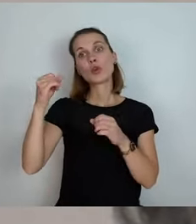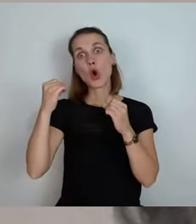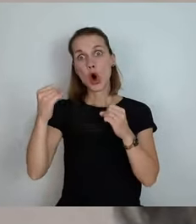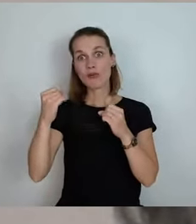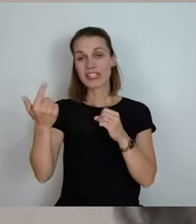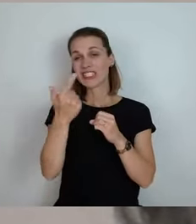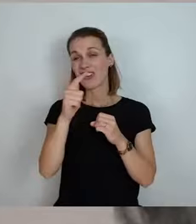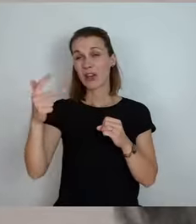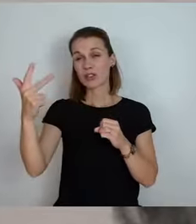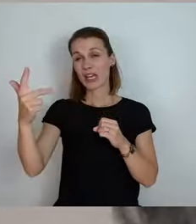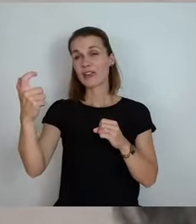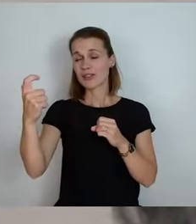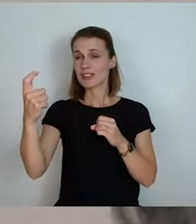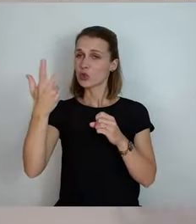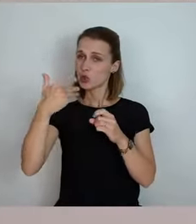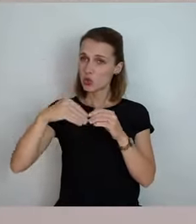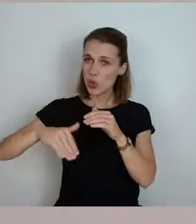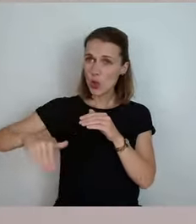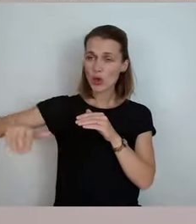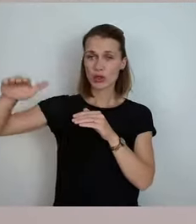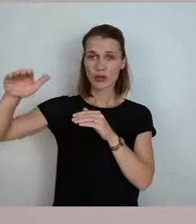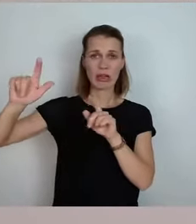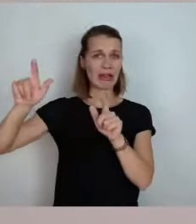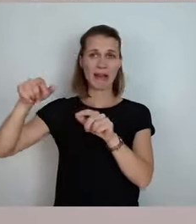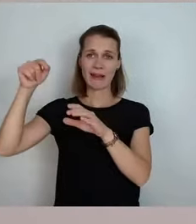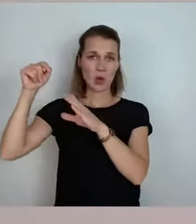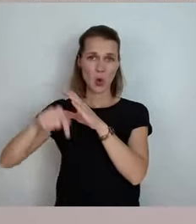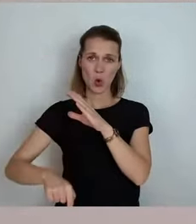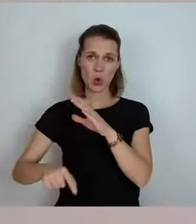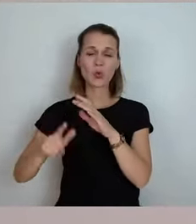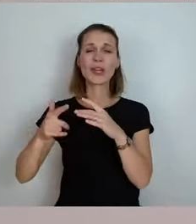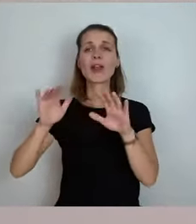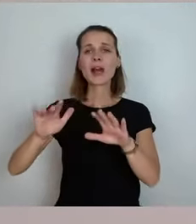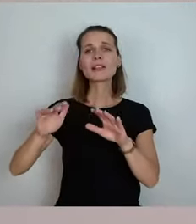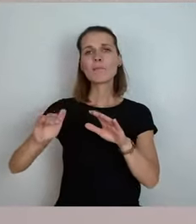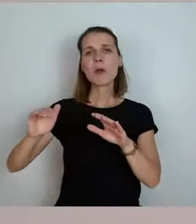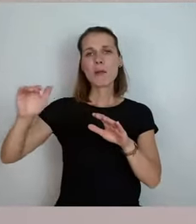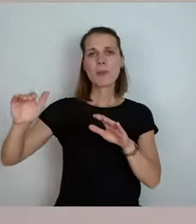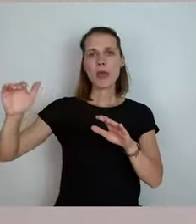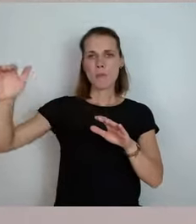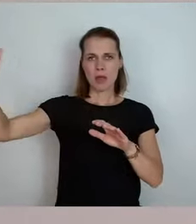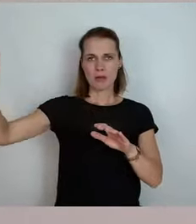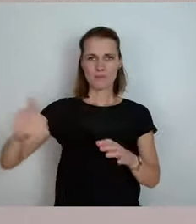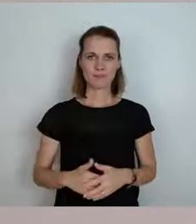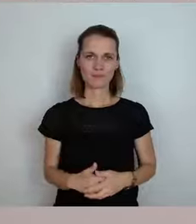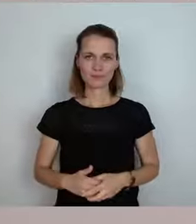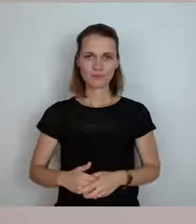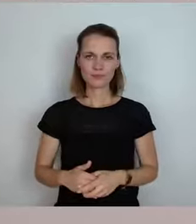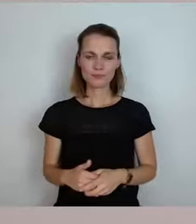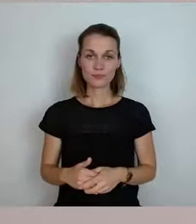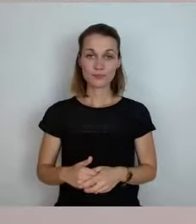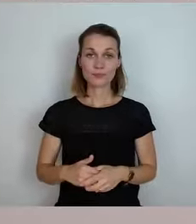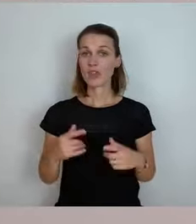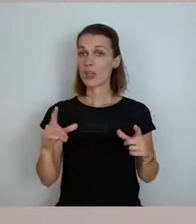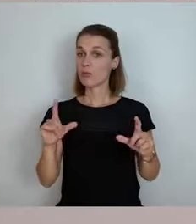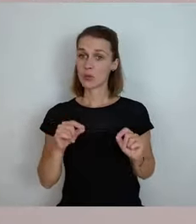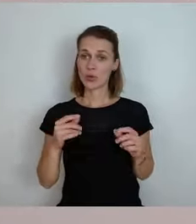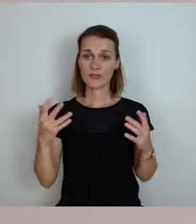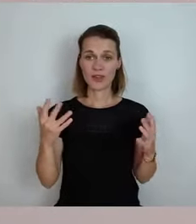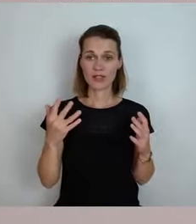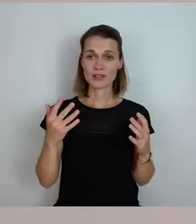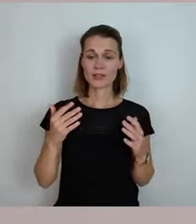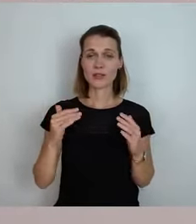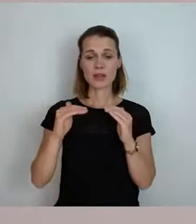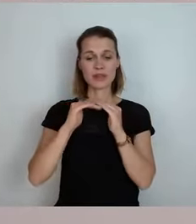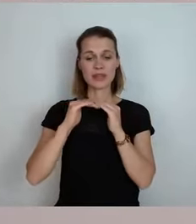2019 sind und dass es dann ab dann wieder so Schritt für Schritt nach oben geht. So, das heißt, wir haben eigentlich das Niveau 19